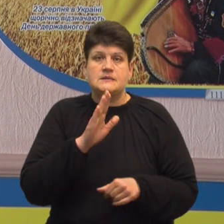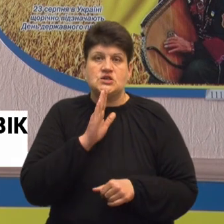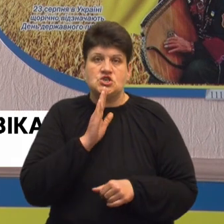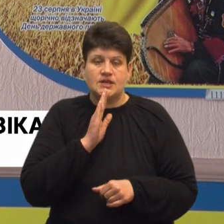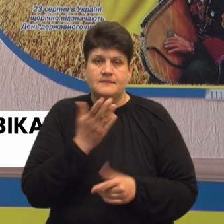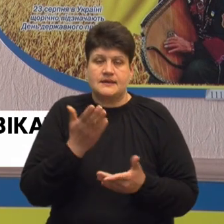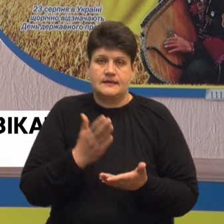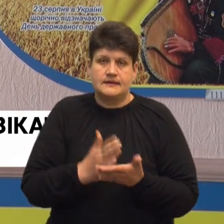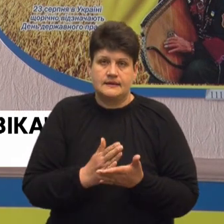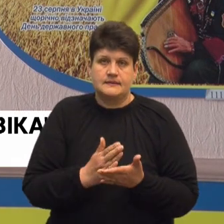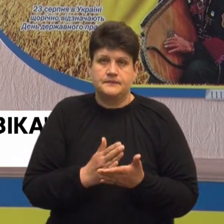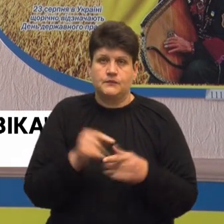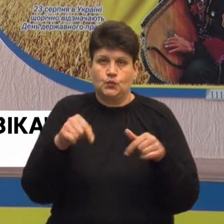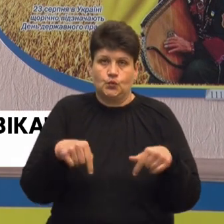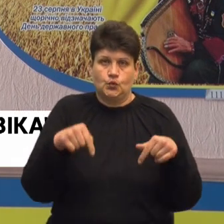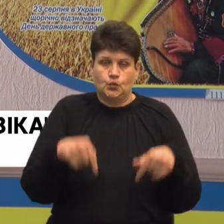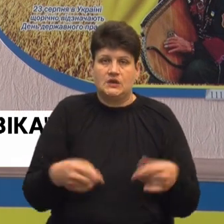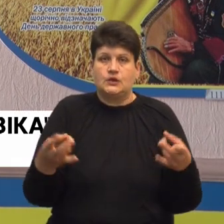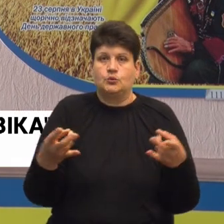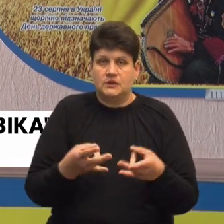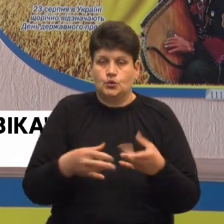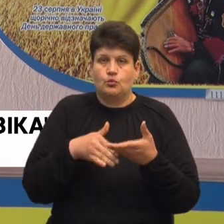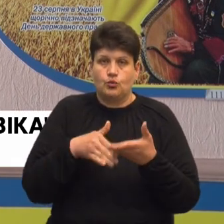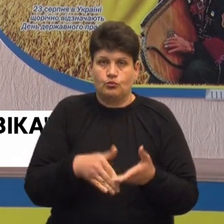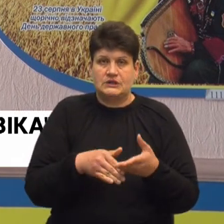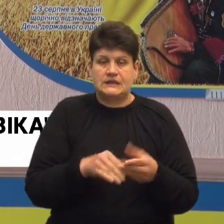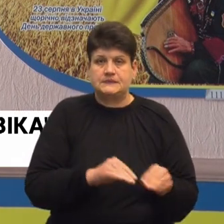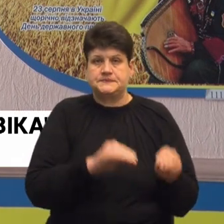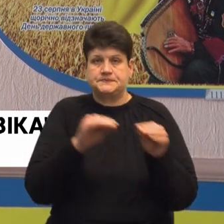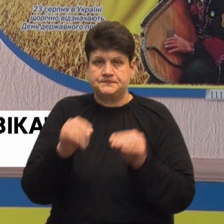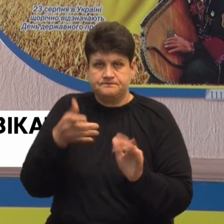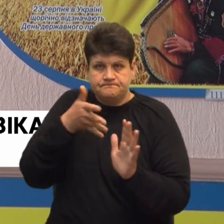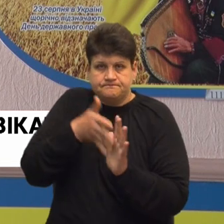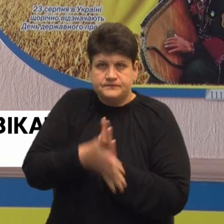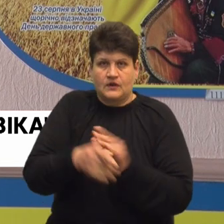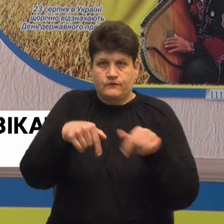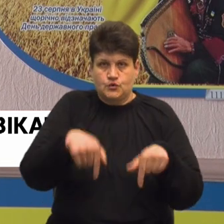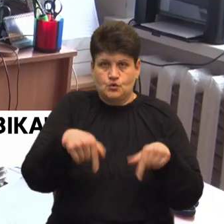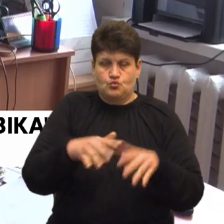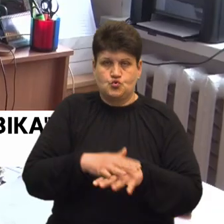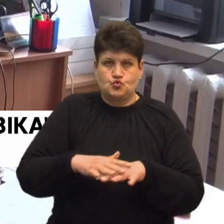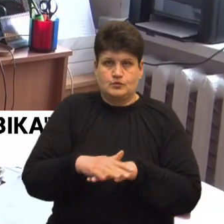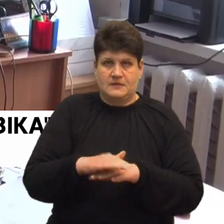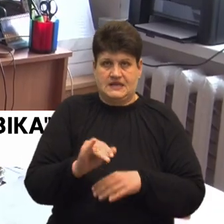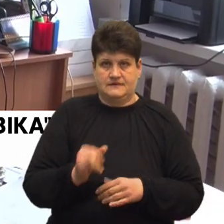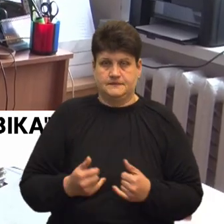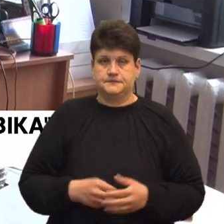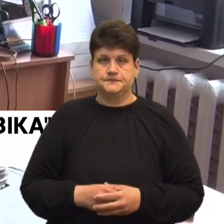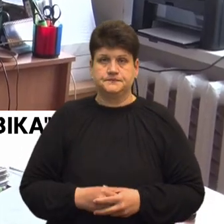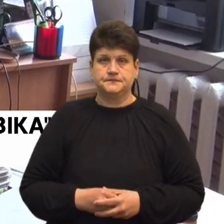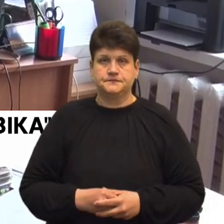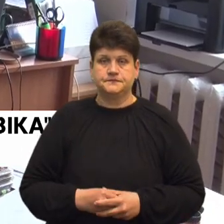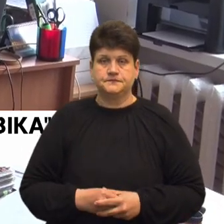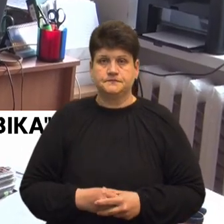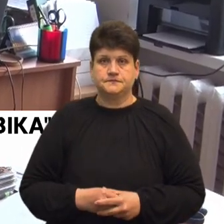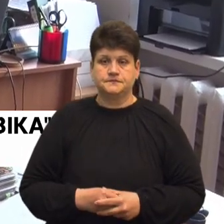знаходяться тут, необхідно допомогти інтегруватися і соціалізуватися в цьому суспільстві саме. Лілія Лобур, Оксана